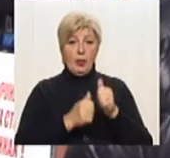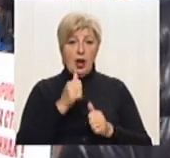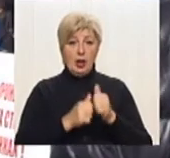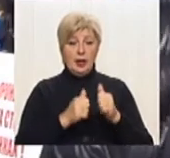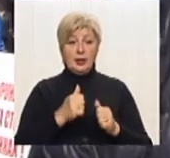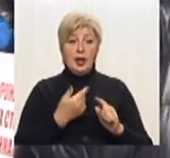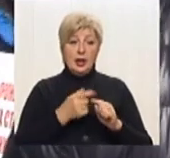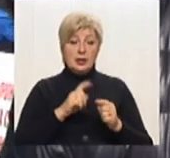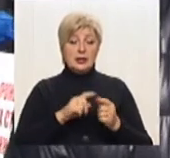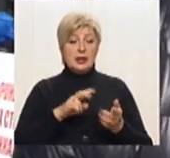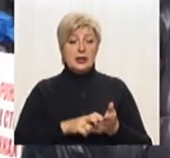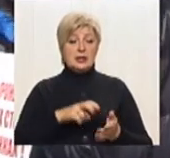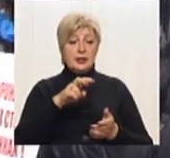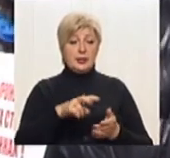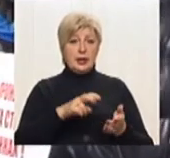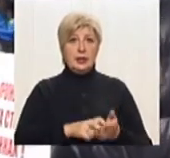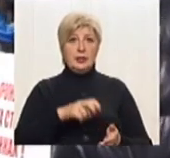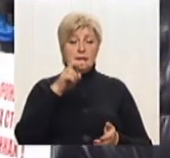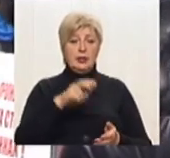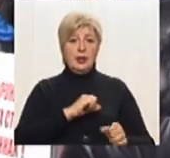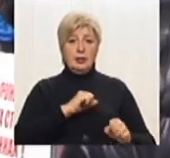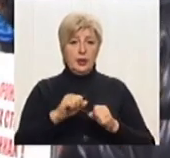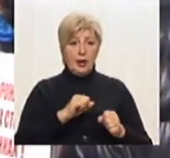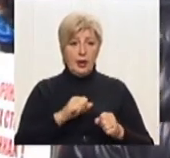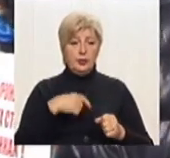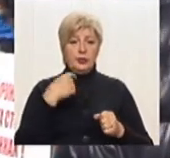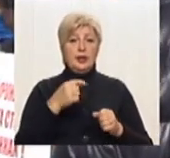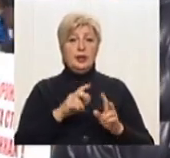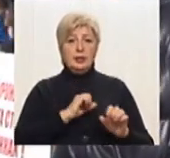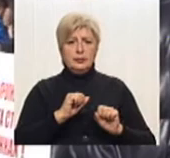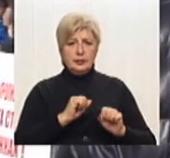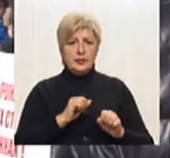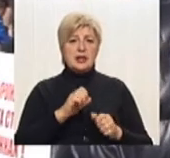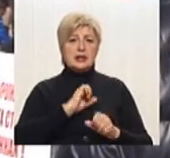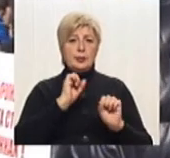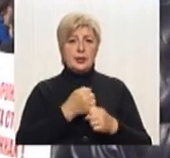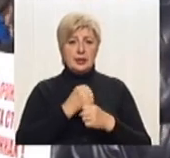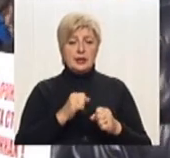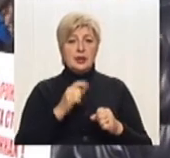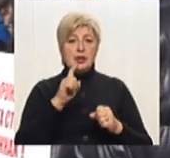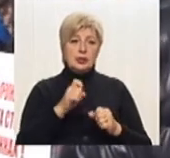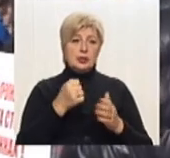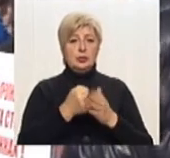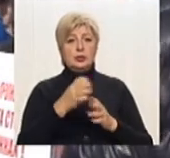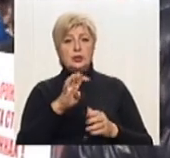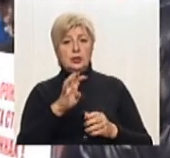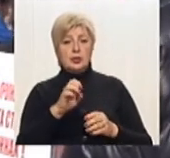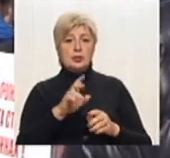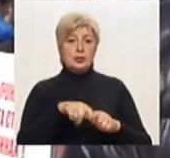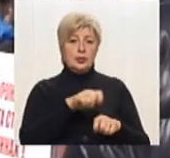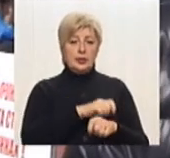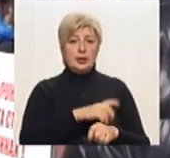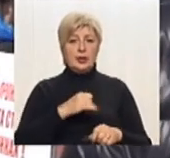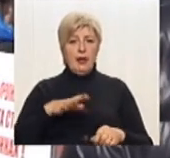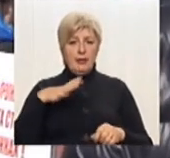це стрибки – горизонтальні і вертикальні. Це бігові види, як спринтерські – це від 100 до 400 метрів, так і на витривалість – 800